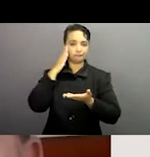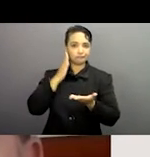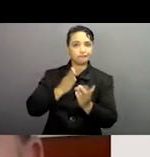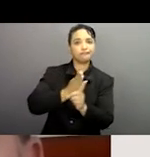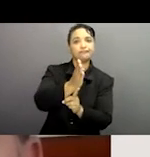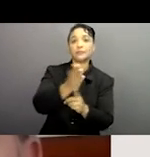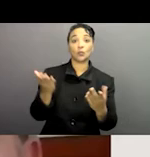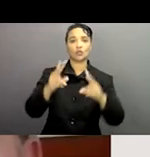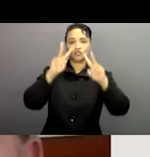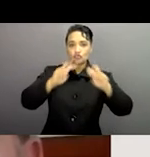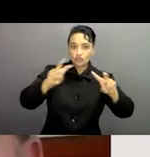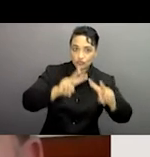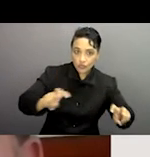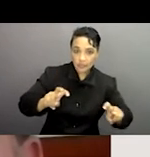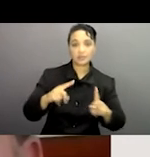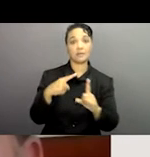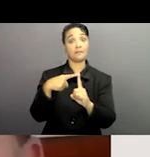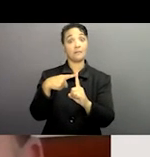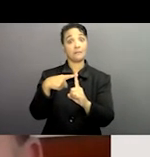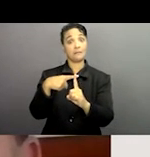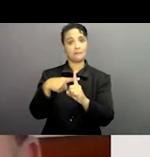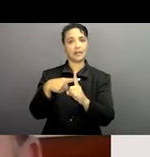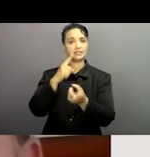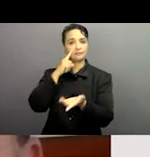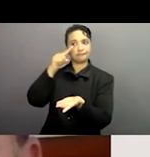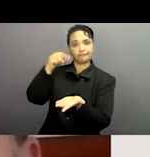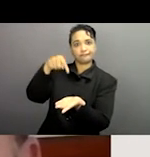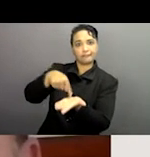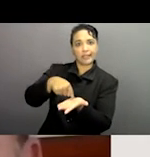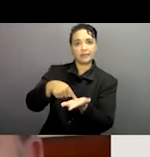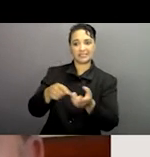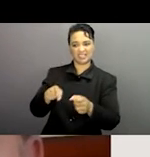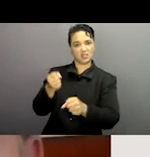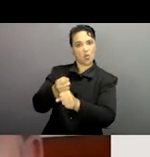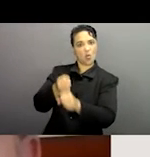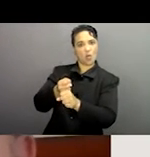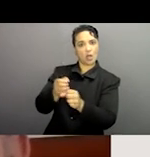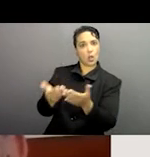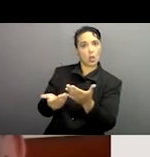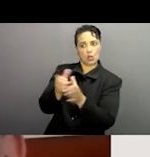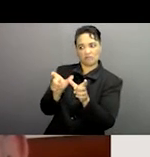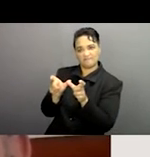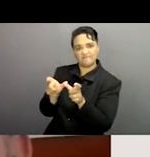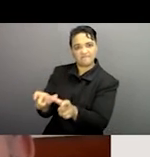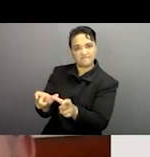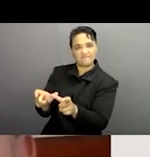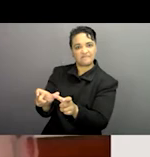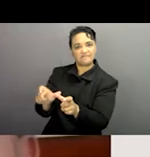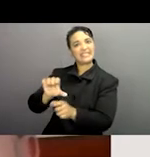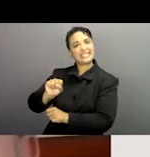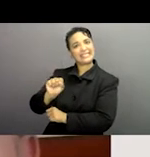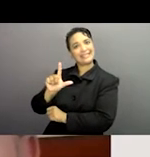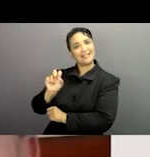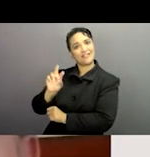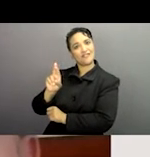avons fait un avancement des recherches aussi et des preuves d'invidence sur l'esclavage moderne. Et ceci veut